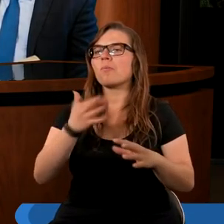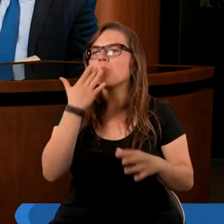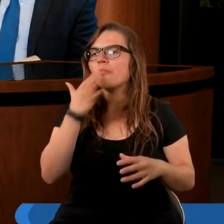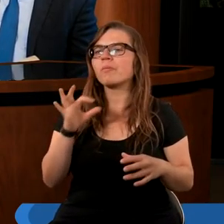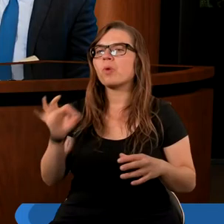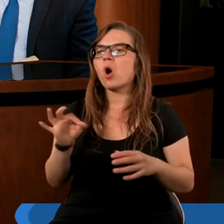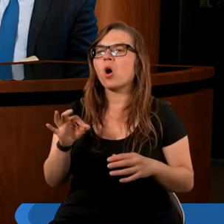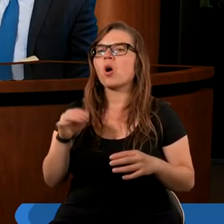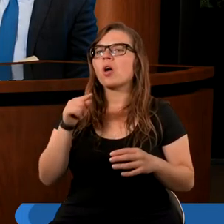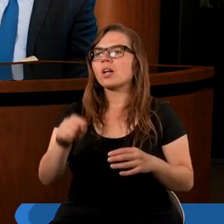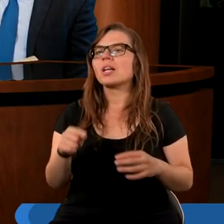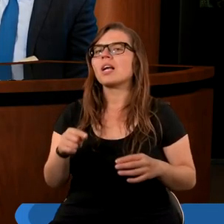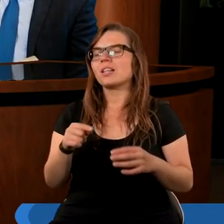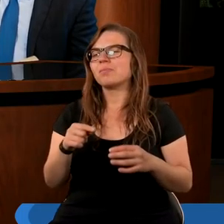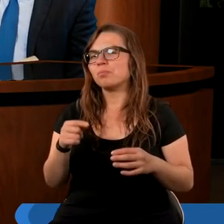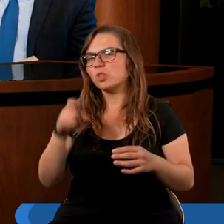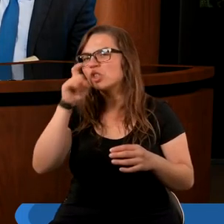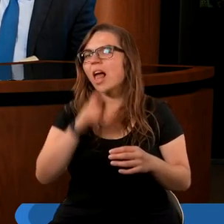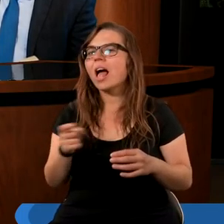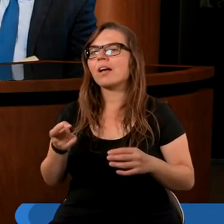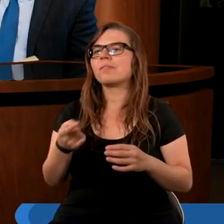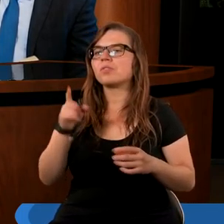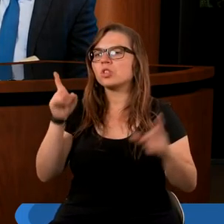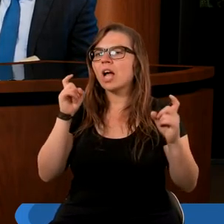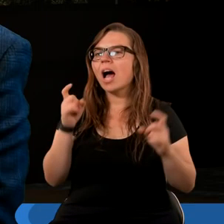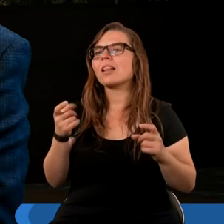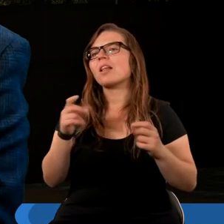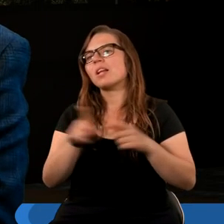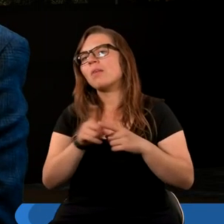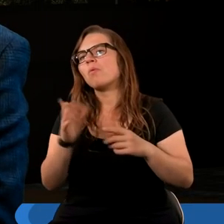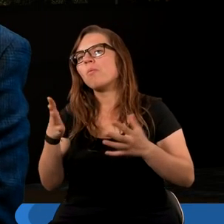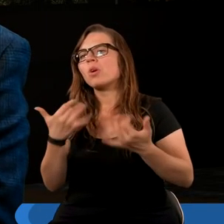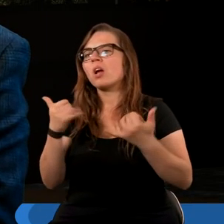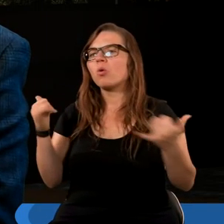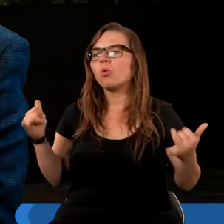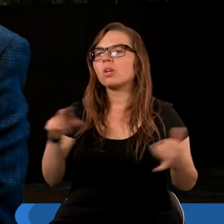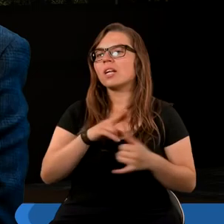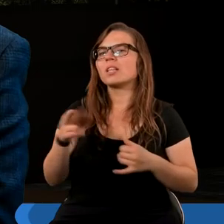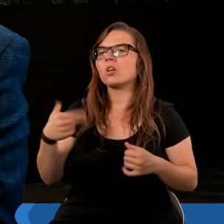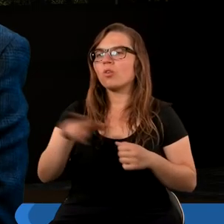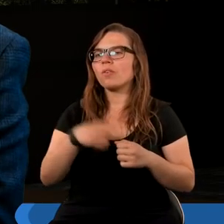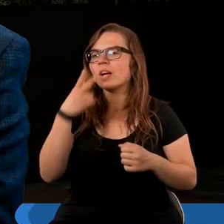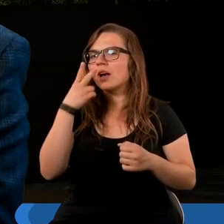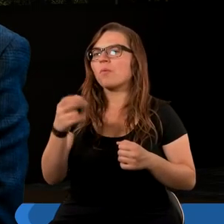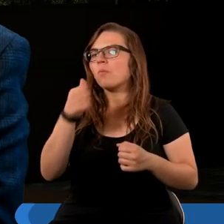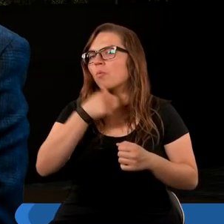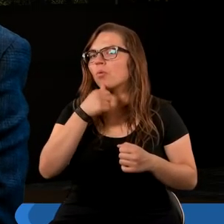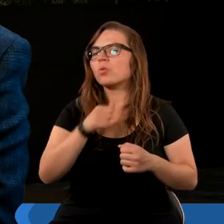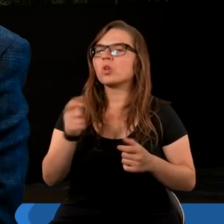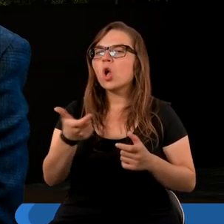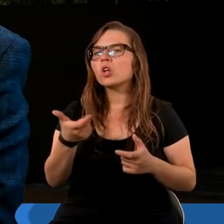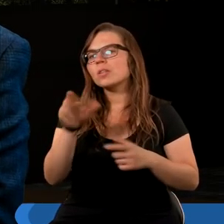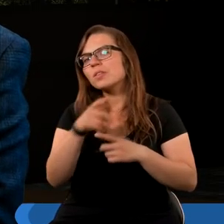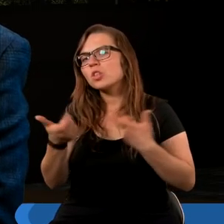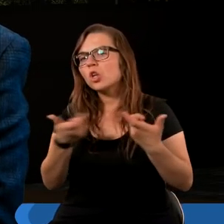mówimy o tym źródle zła. I teraz ten szatan poprzez te różne siły polityczne, religijne próbuje coś